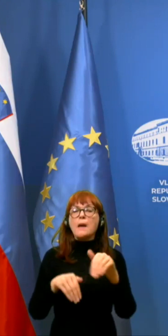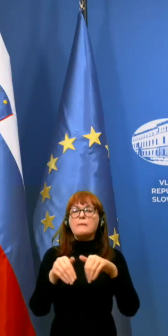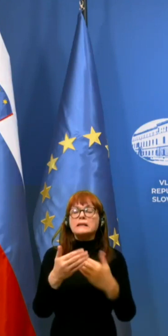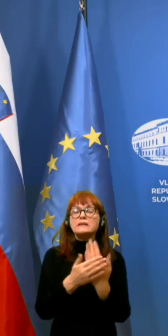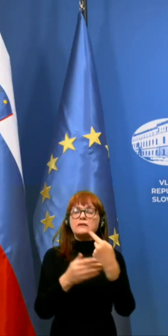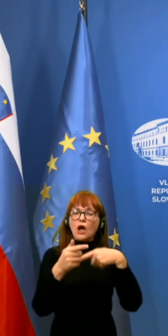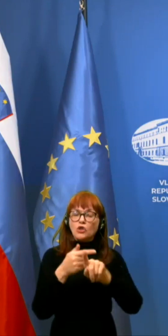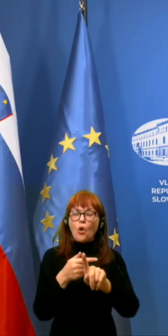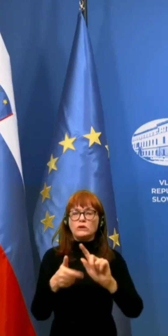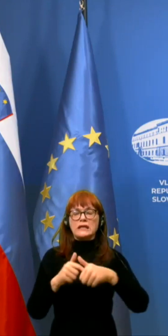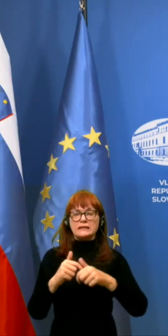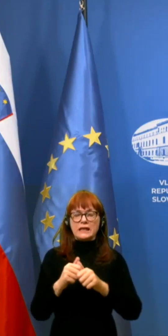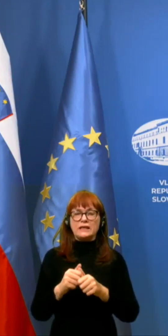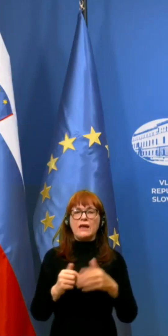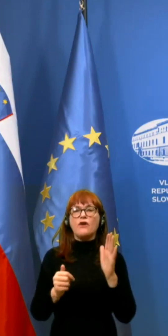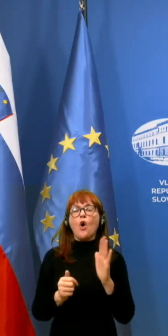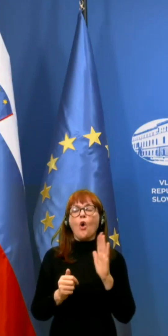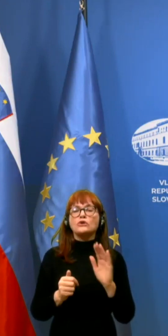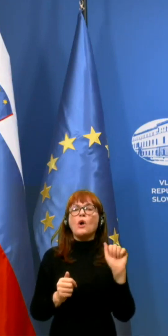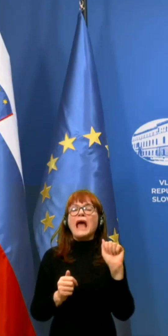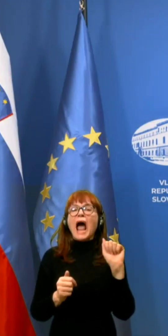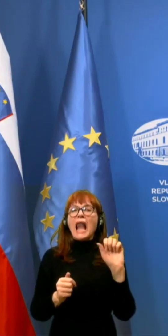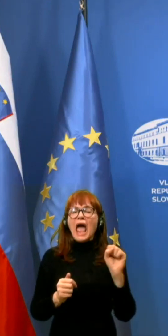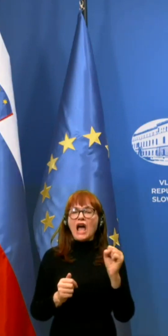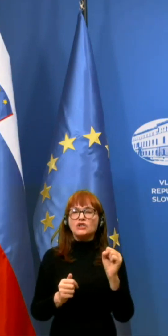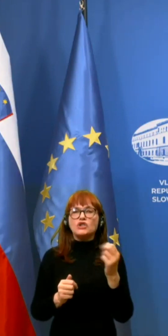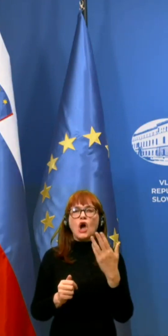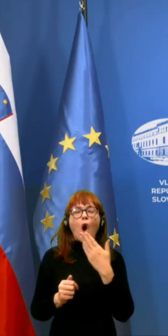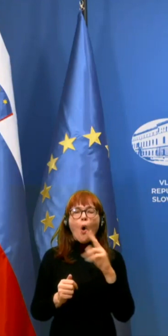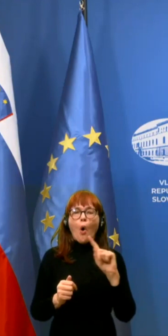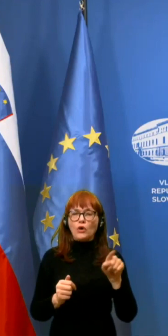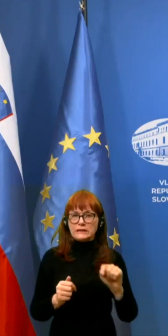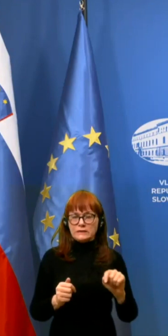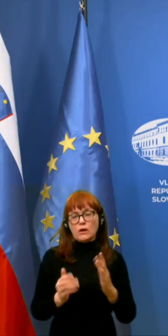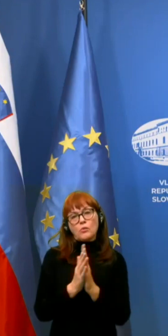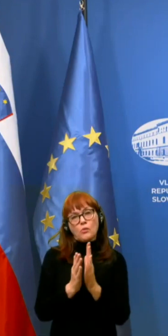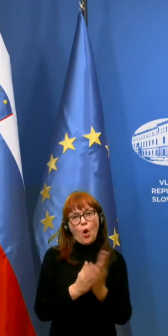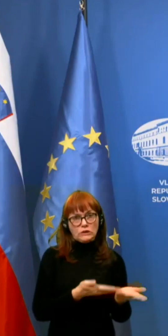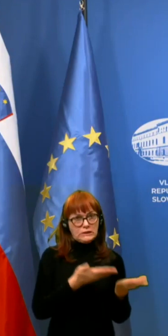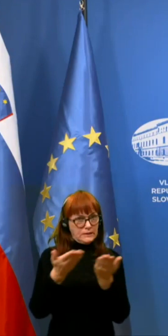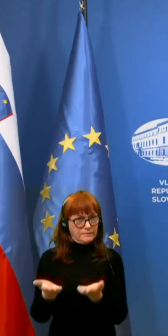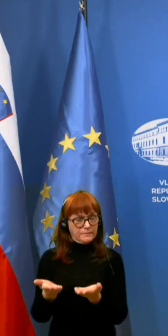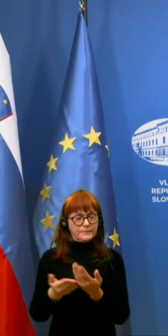zadeve, gospod Aleš Hojs. gospod minister, prosim, za vašo predstavitev.